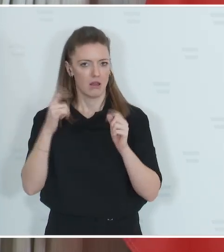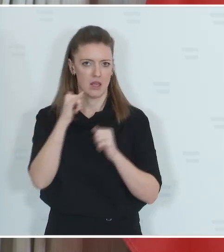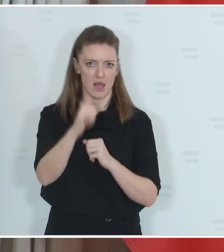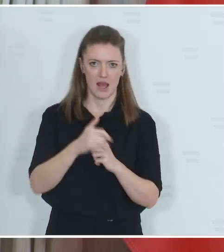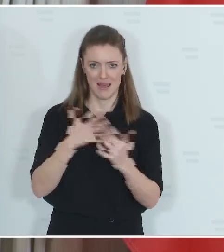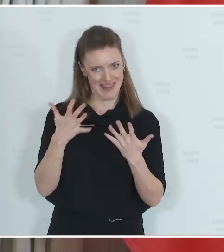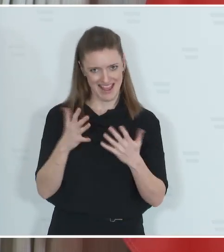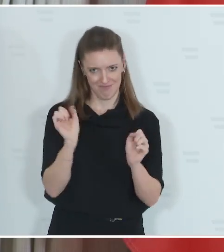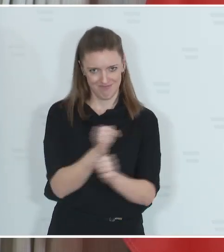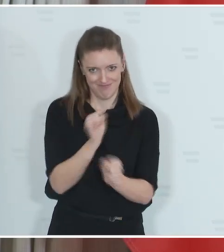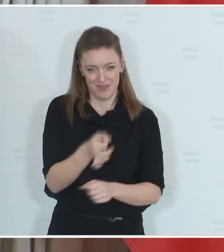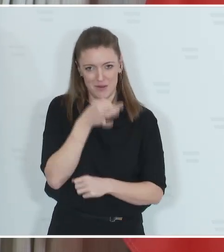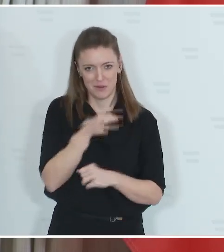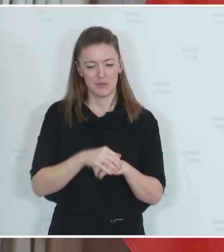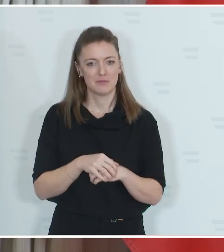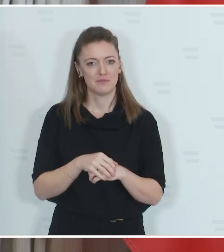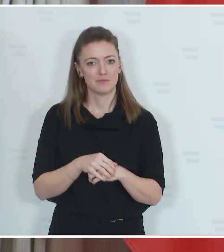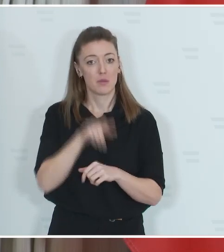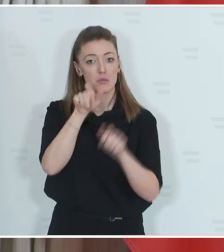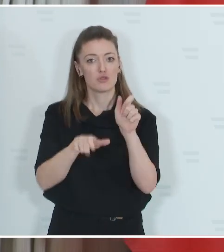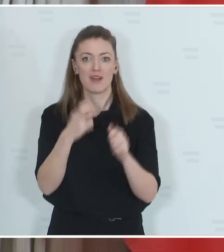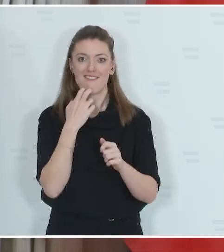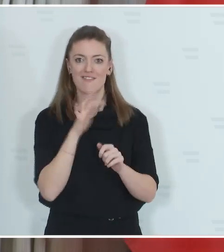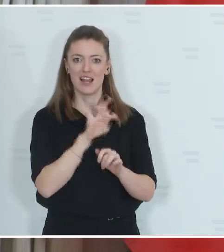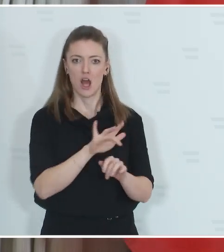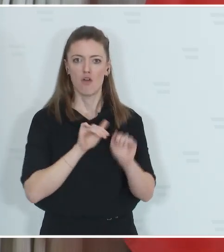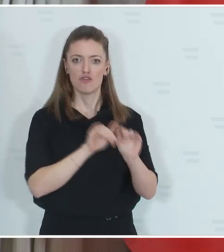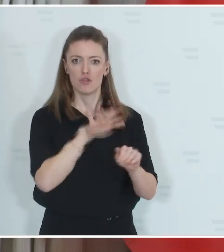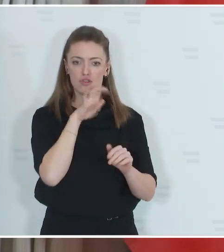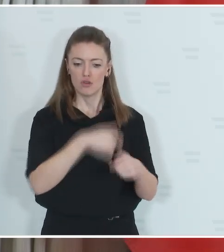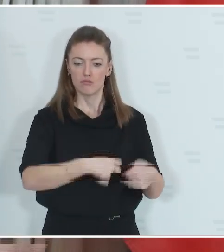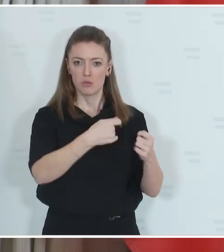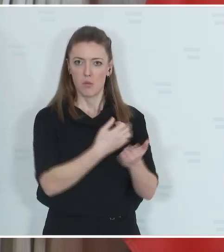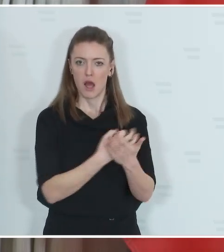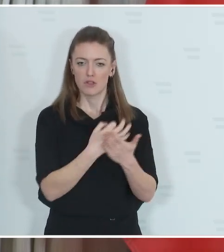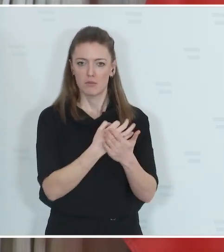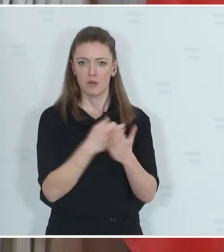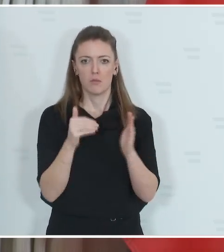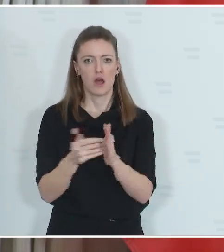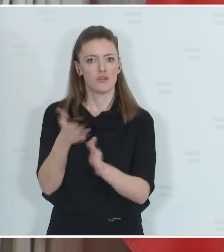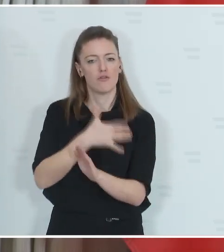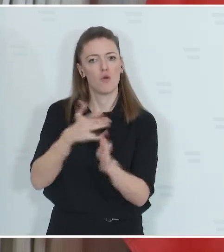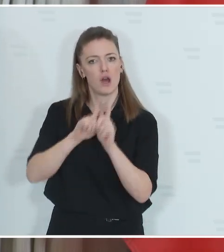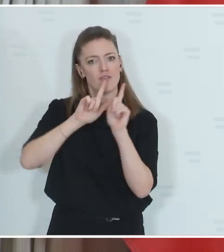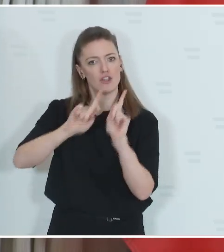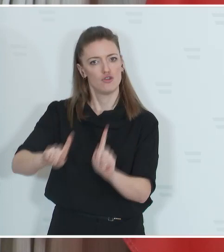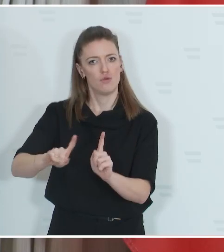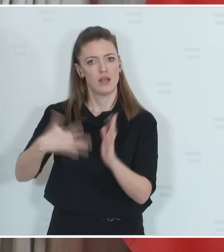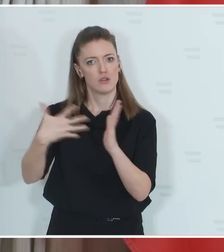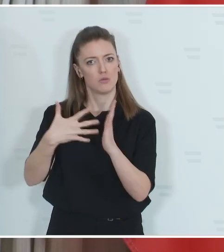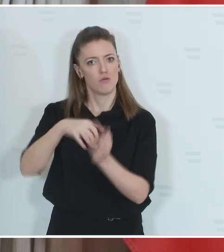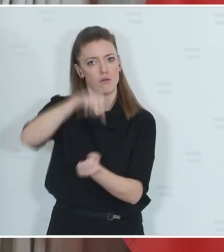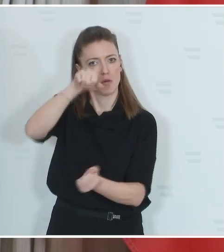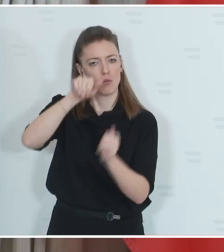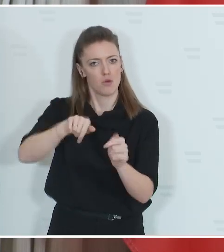Personen, die ihren Hund zum Schutzhund ausbilden wollen, müssen einen Strafregisterauszug vorlegen und eine Zulassungsprüfung absolvieren. Das